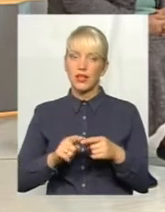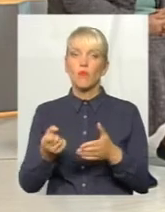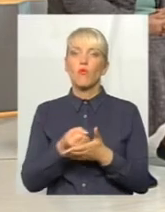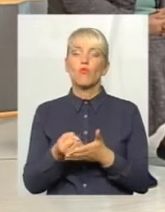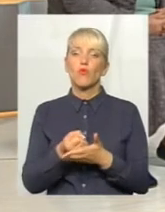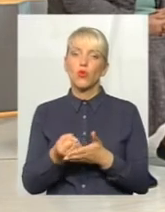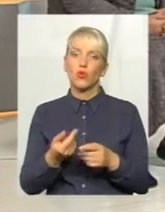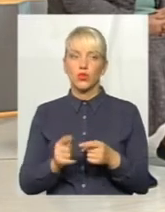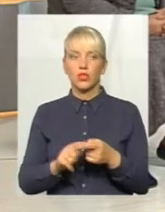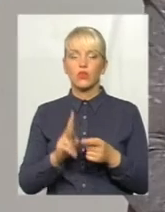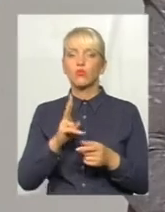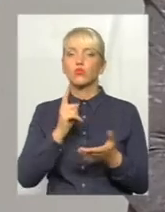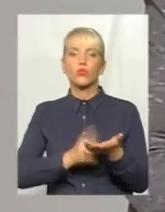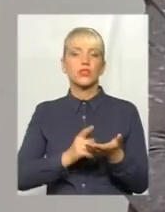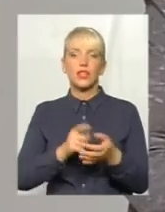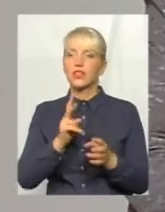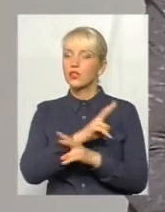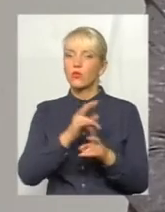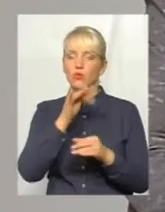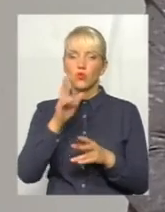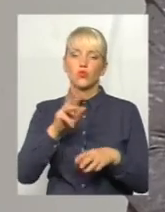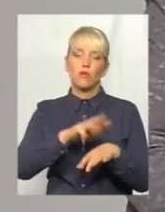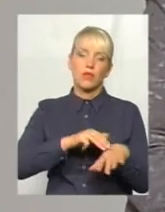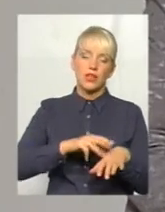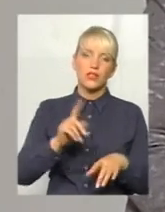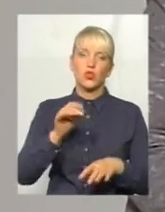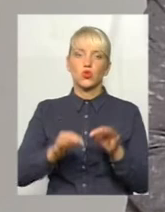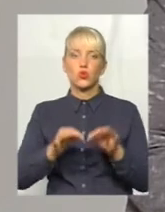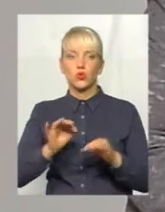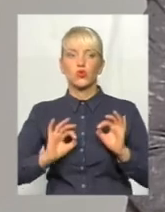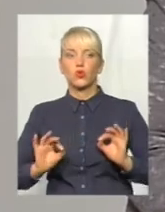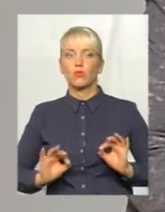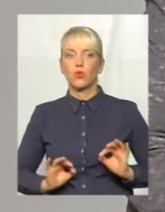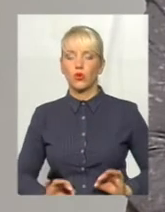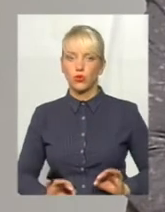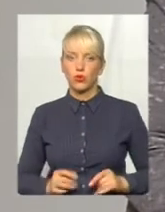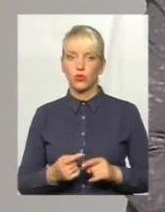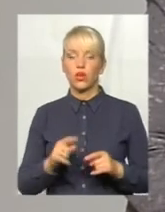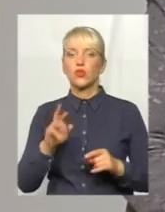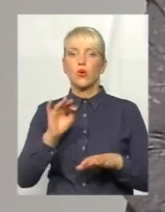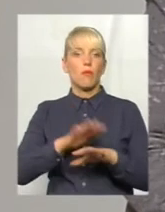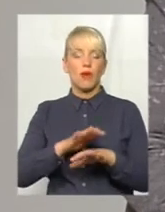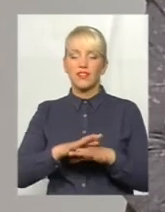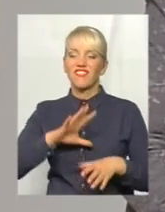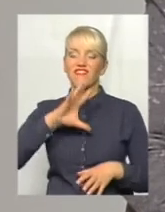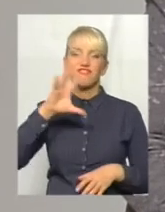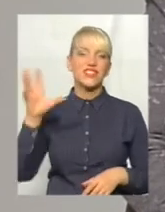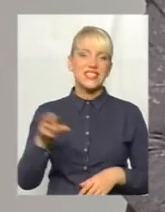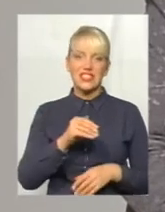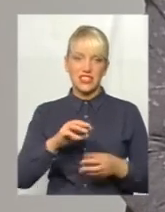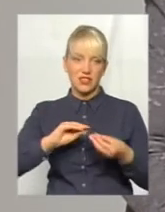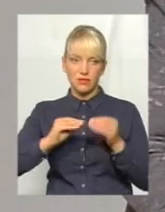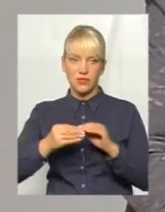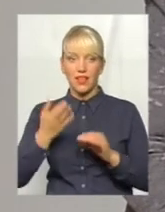то все пов'язане поміж себе. Що міліція, що суд, що прокуратура, що банк. Я від цих слів, які вона сказала, я була в шоці. Якби я знала, що вона мені буде таке